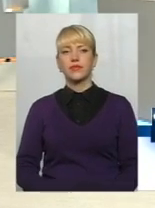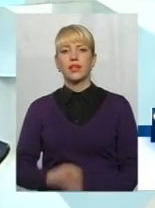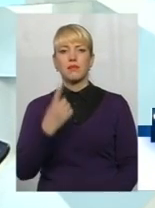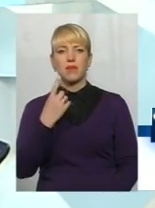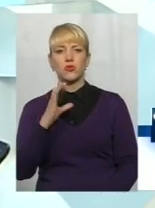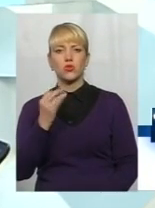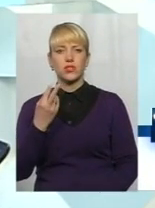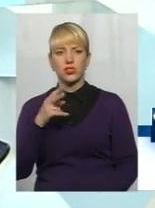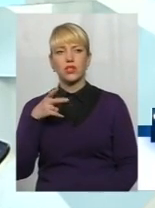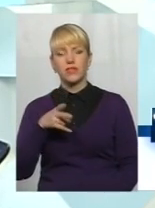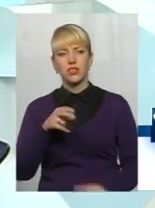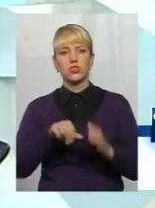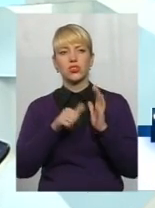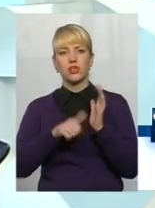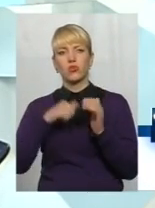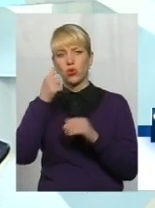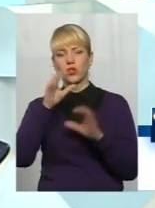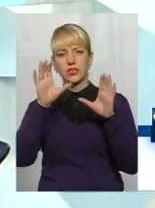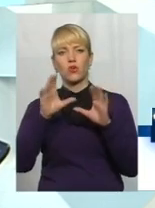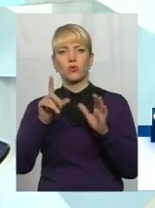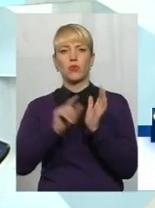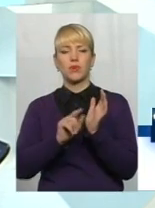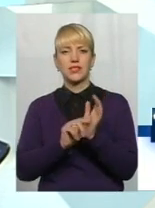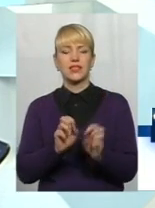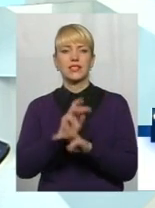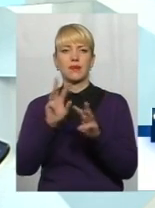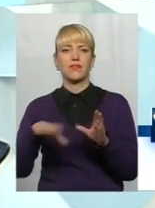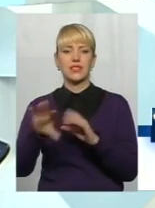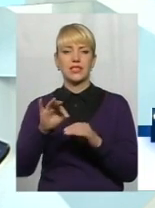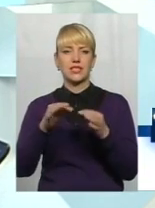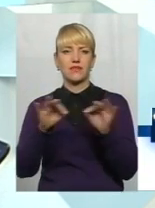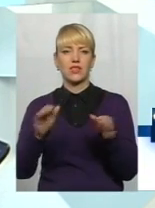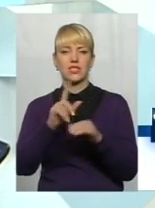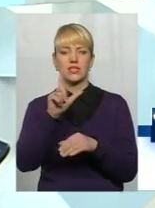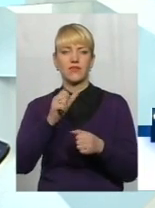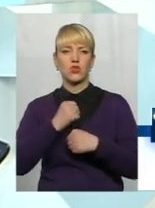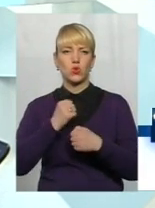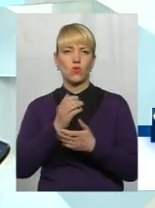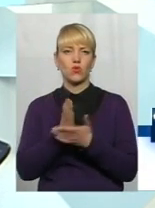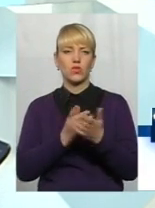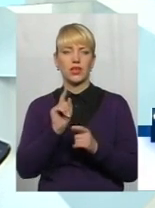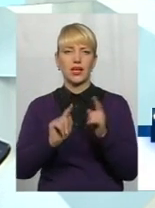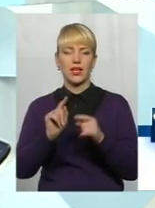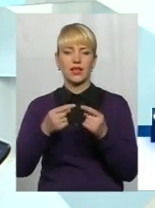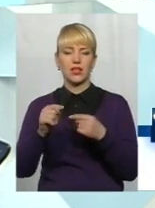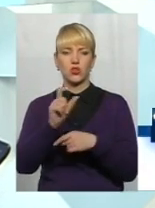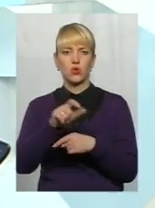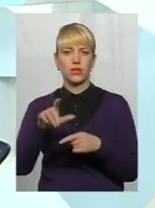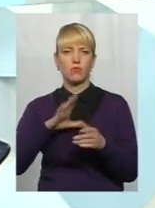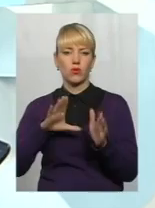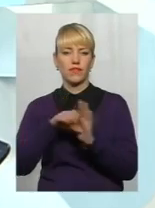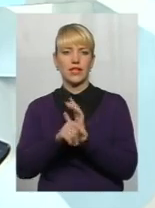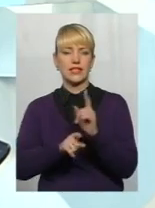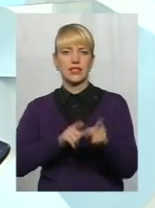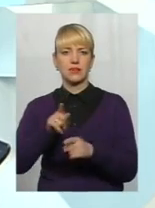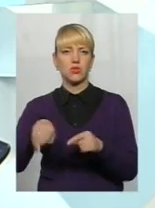січня 2016 року в закон про пенсійне забезпечення осіб звільних з військової служби та деяких інших осіб були внесені